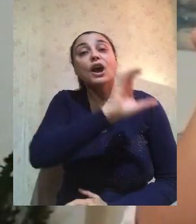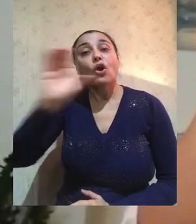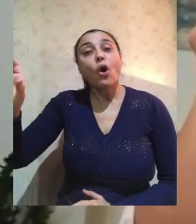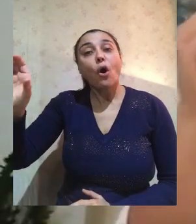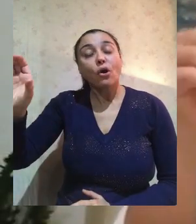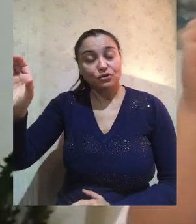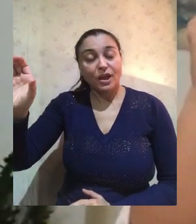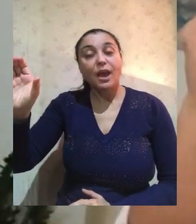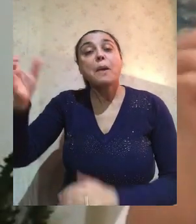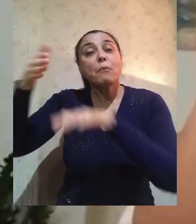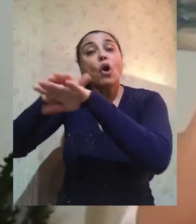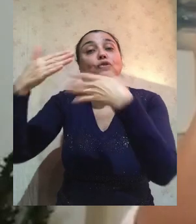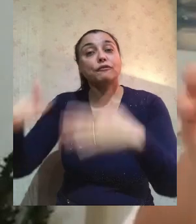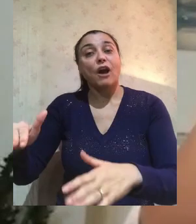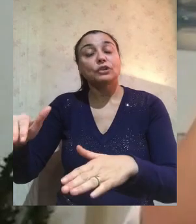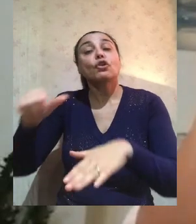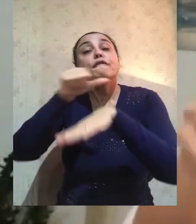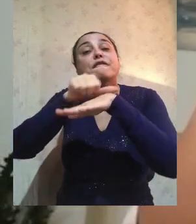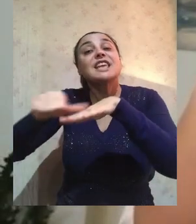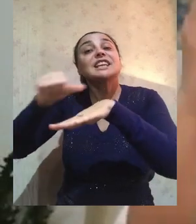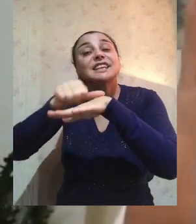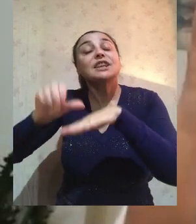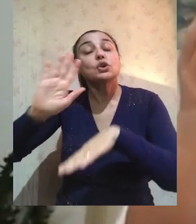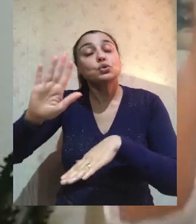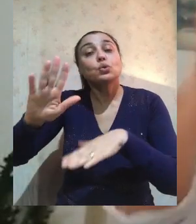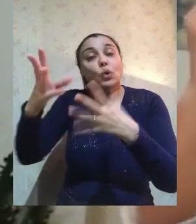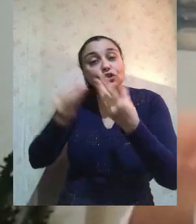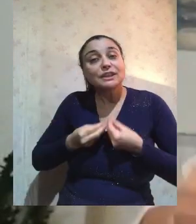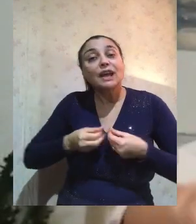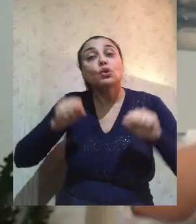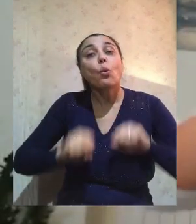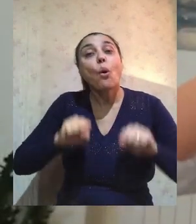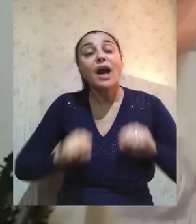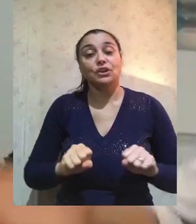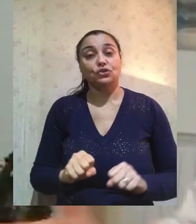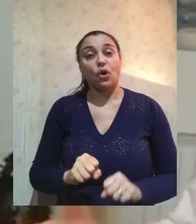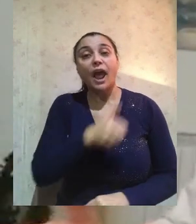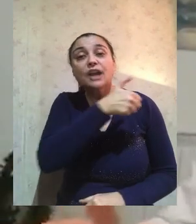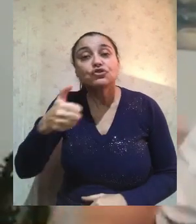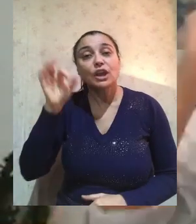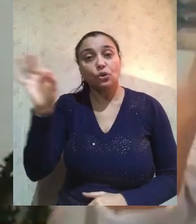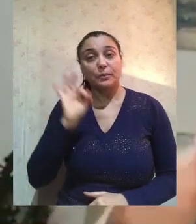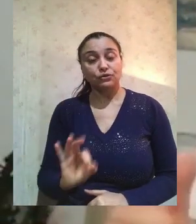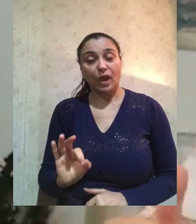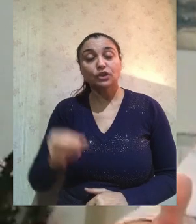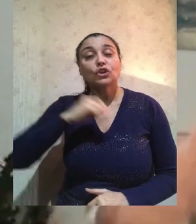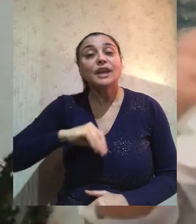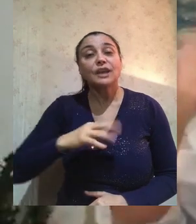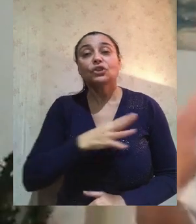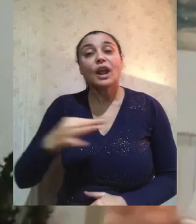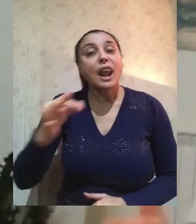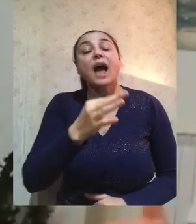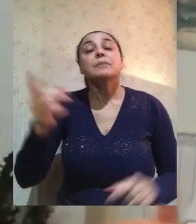dice che per le sue lividure noi siamo stati guariti e siamo stati guariti al cento per cento nell'anima